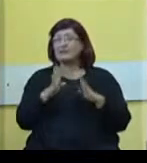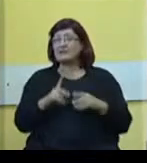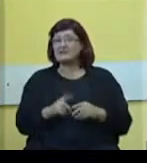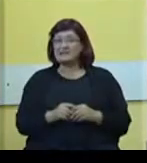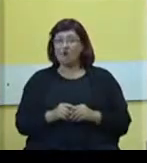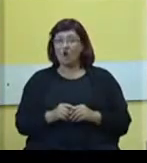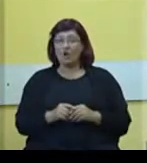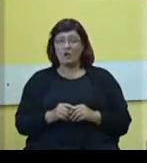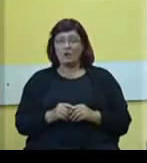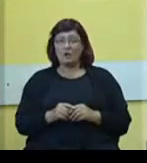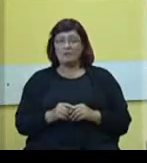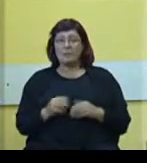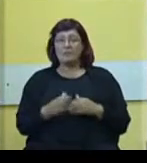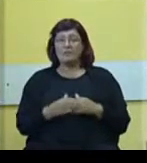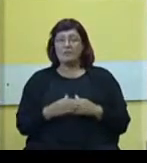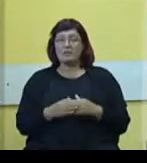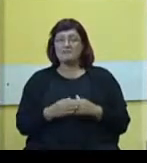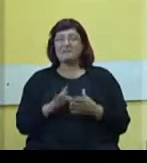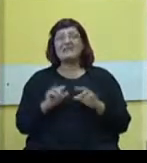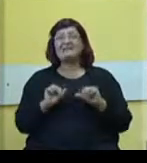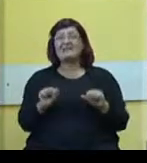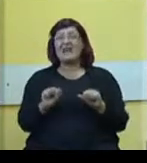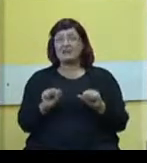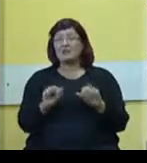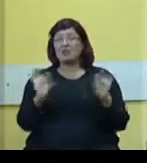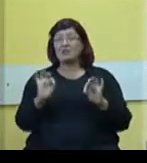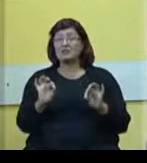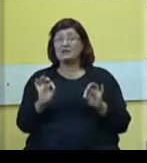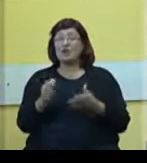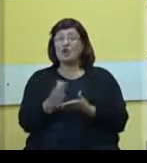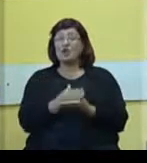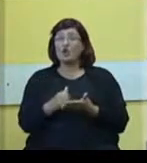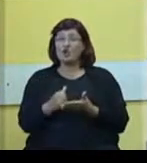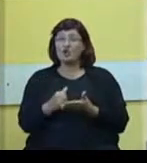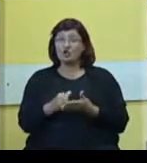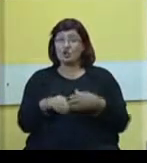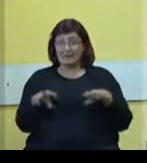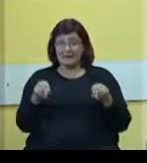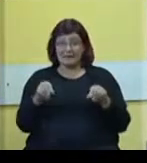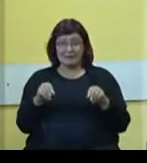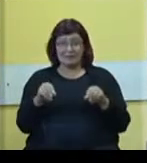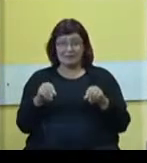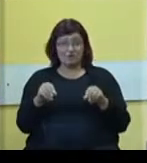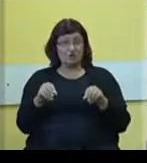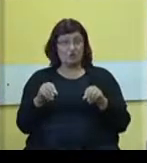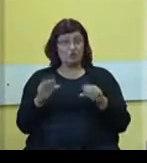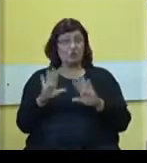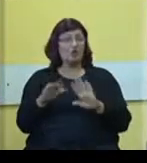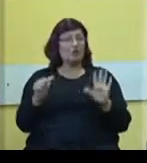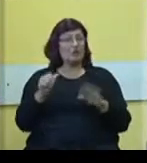I vidimo da je, recimo, pozicija zaštite, uređenje, korišćenje i upravljanje poljoprivrednim zemljištem 16,88%,